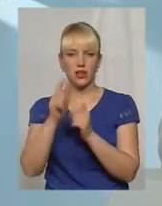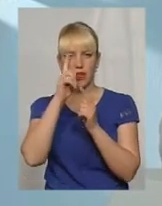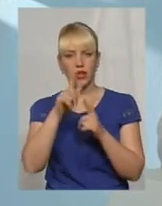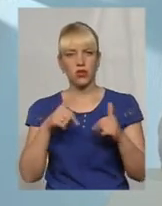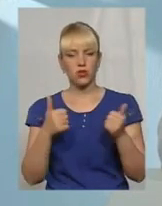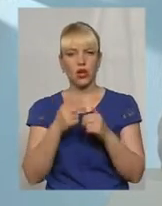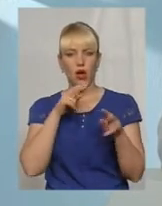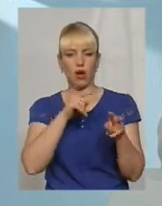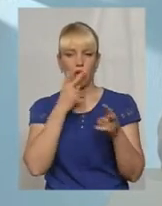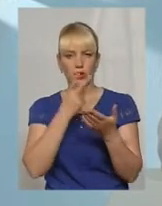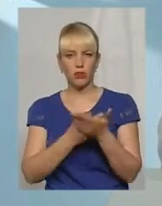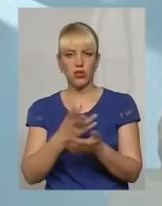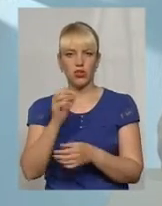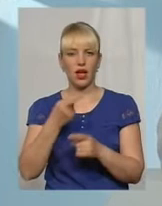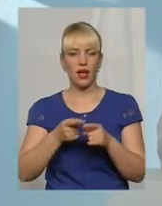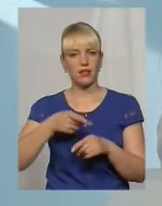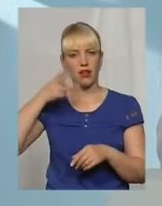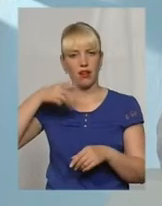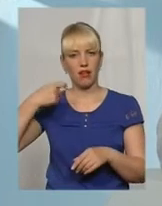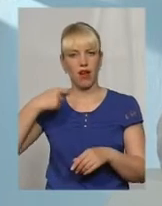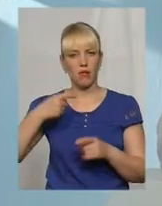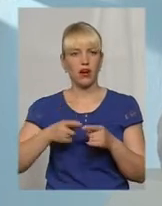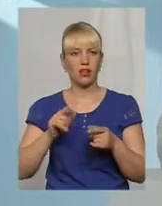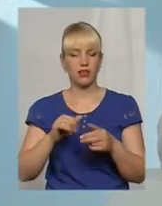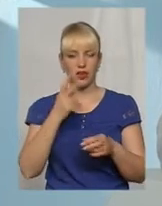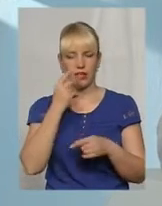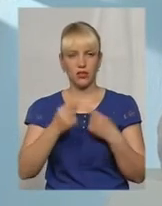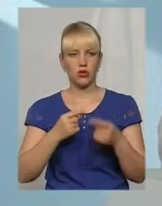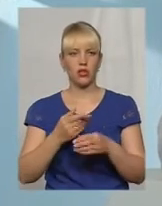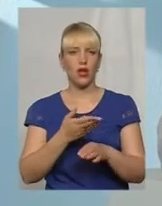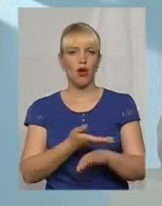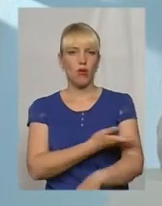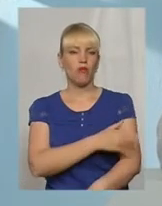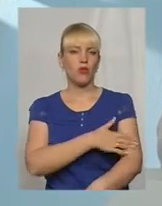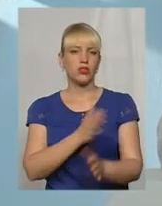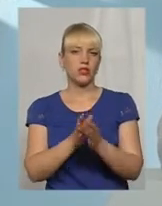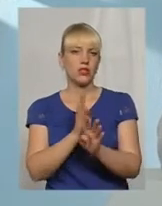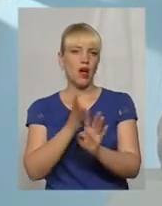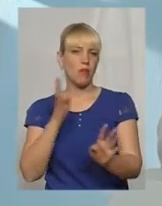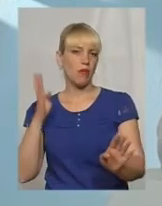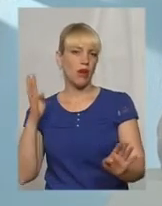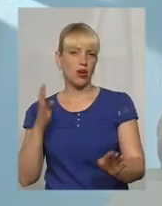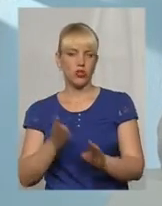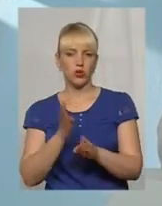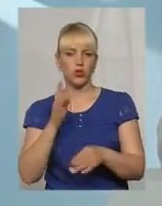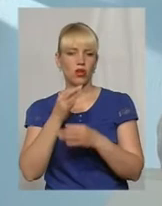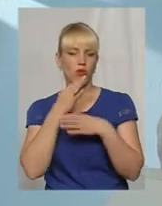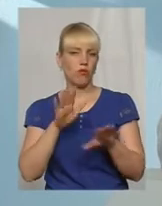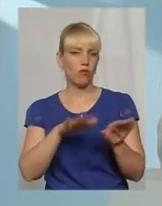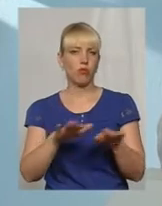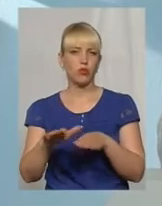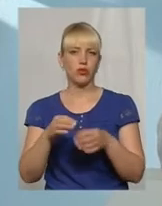отображені на цих камерах. Дійсно, традиційно, Польща найбільші черги на любому з пунктів пропуска